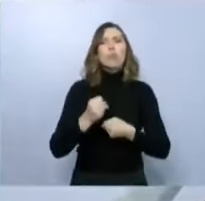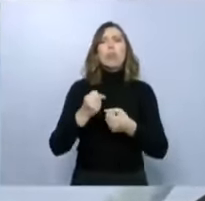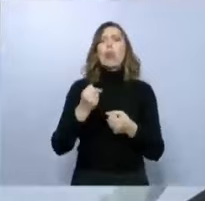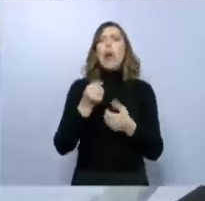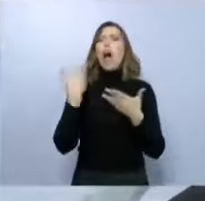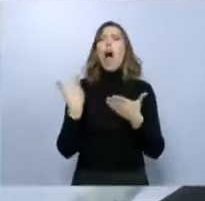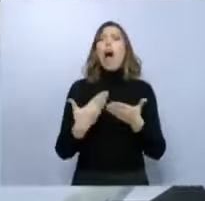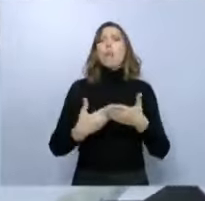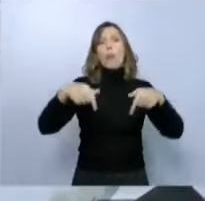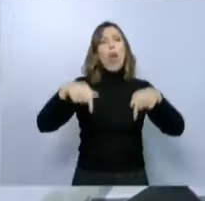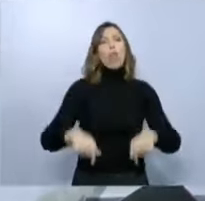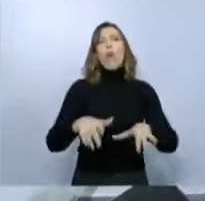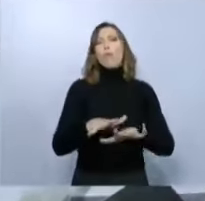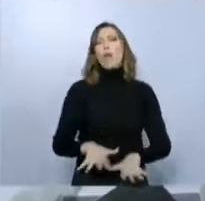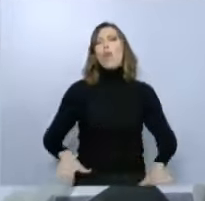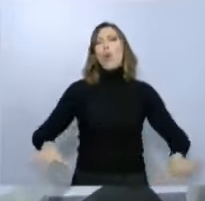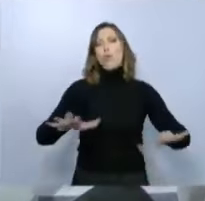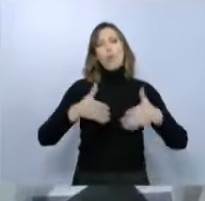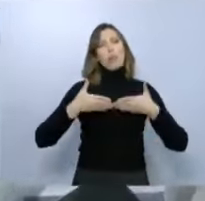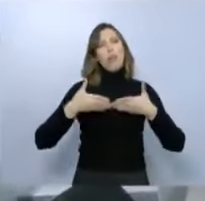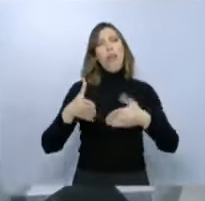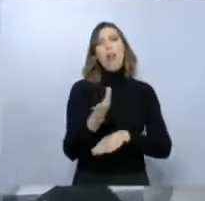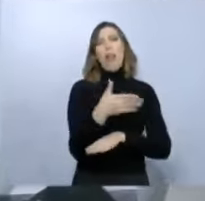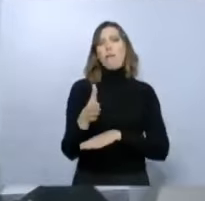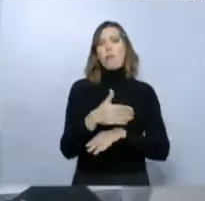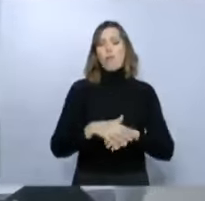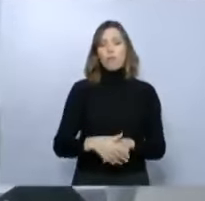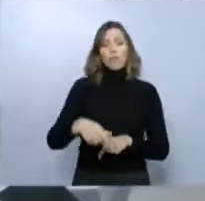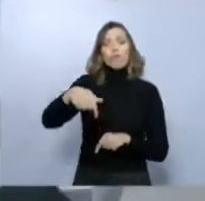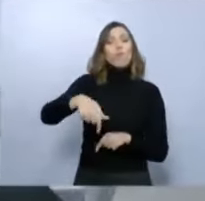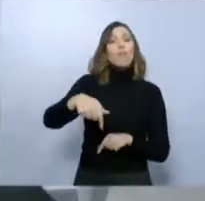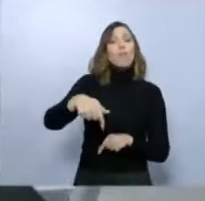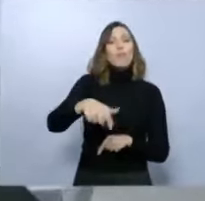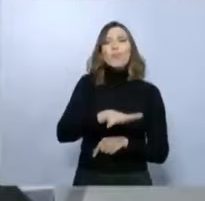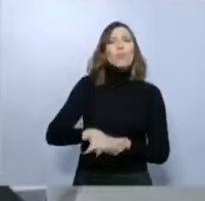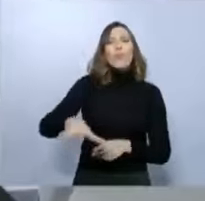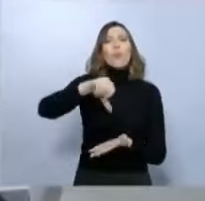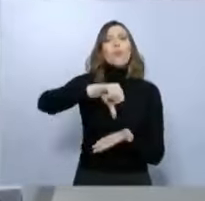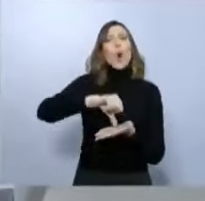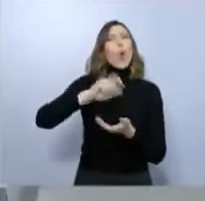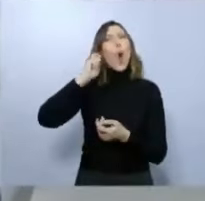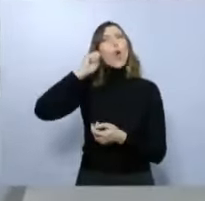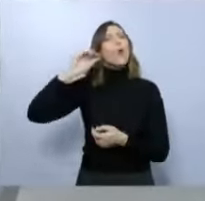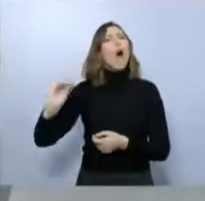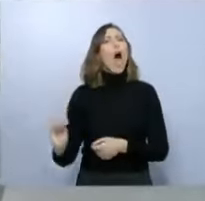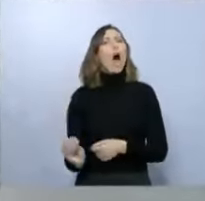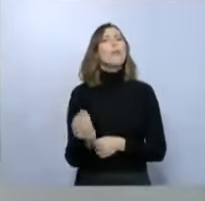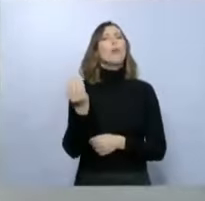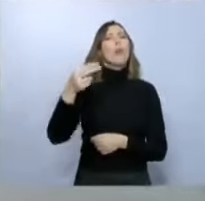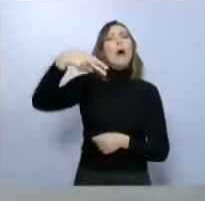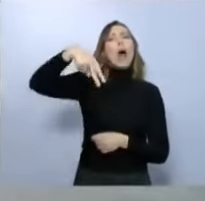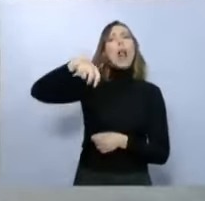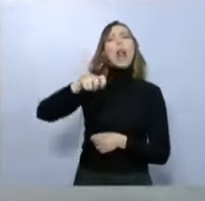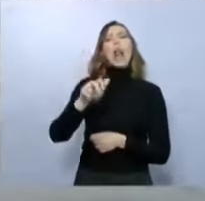η ιστορία του Λαυρίου. Αυτή η πόλη έχει πάρει το όνομά της από το Λαύρα, η Λαύρη, που σημαίνει τη